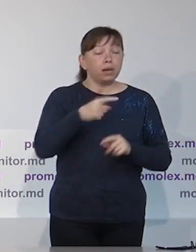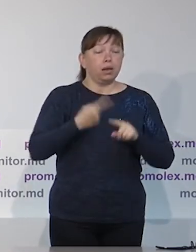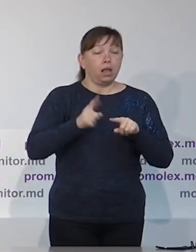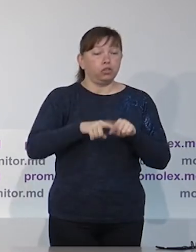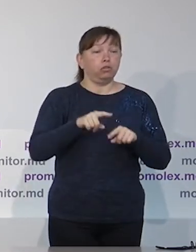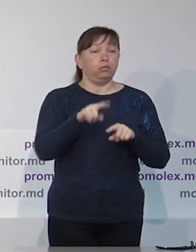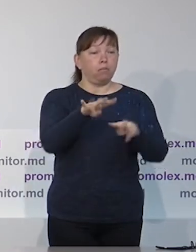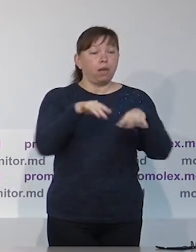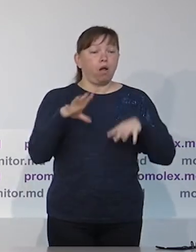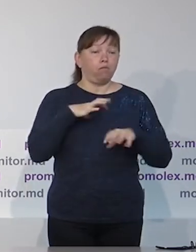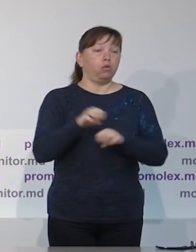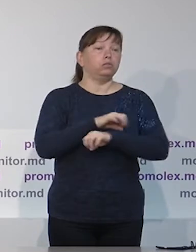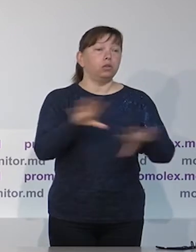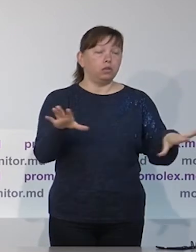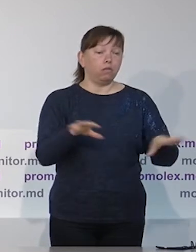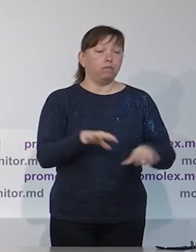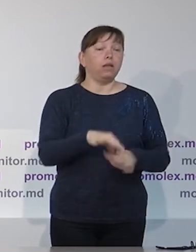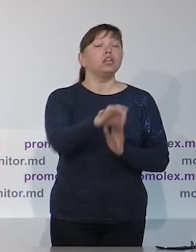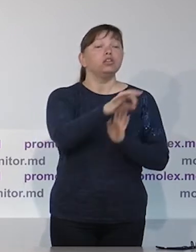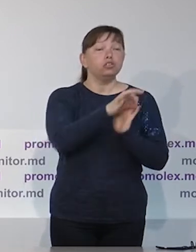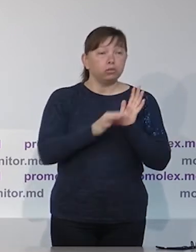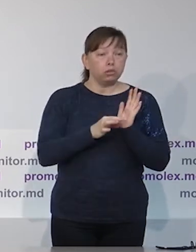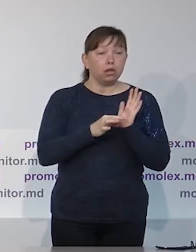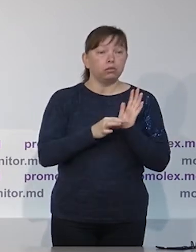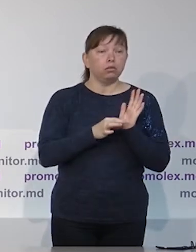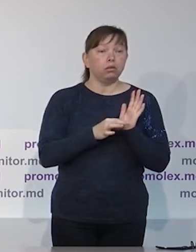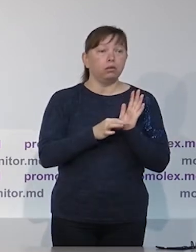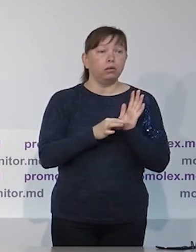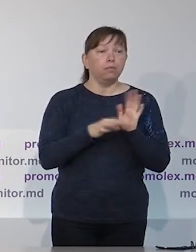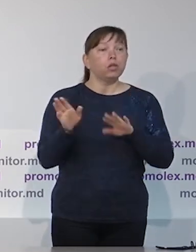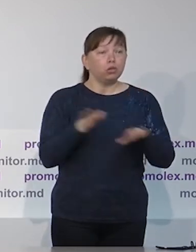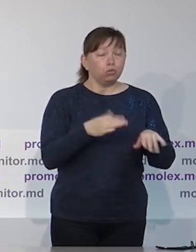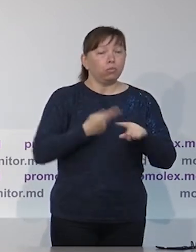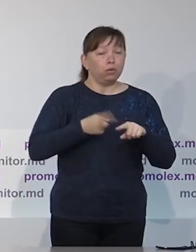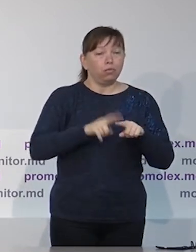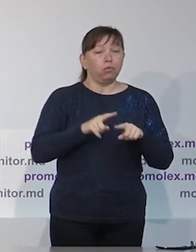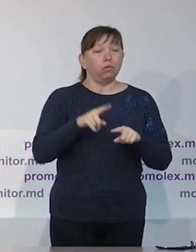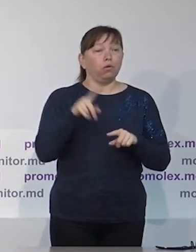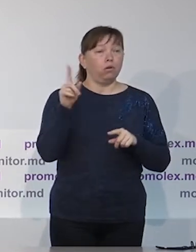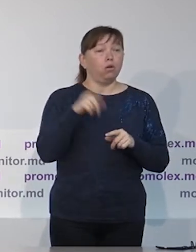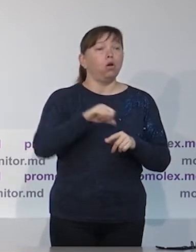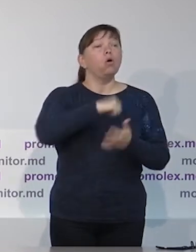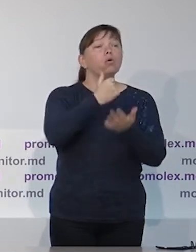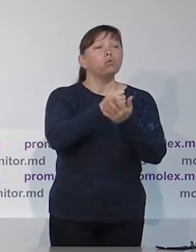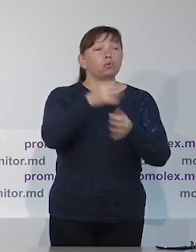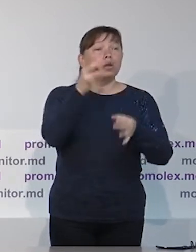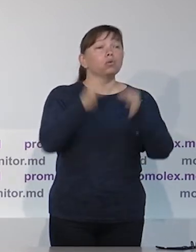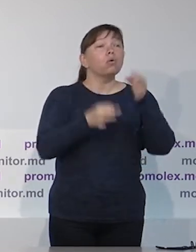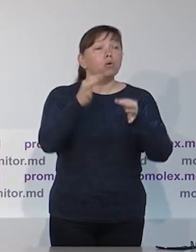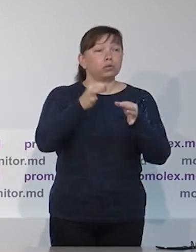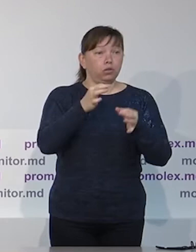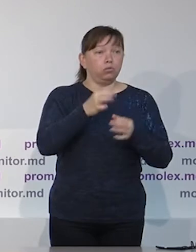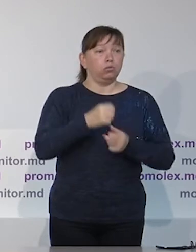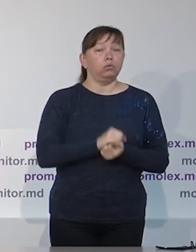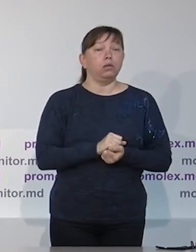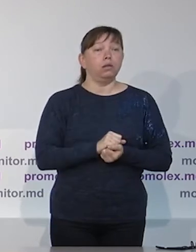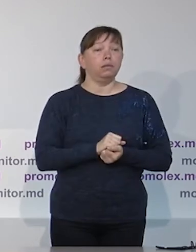и вернее нашел обоснование для распуска парламента и затем